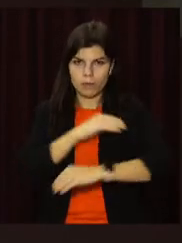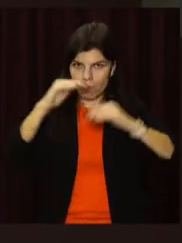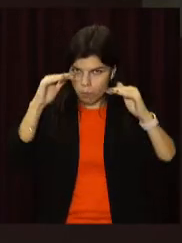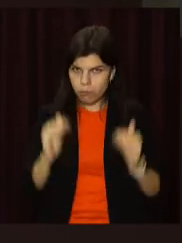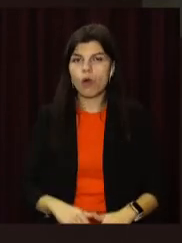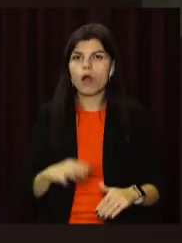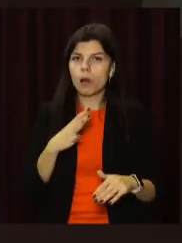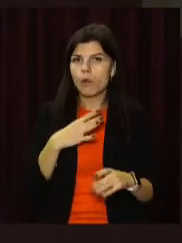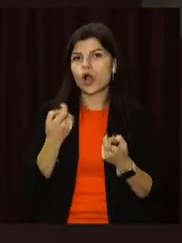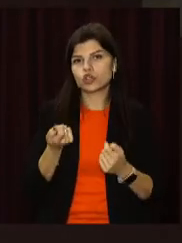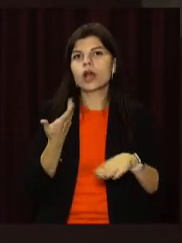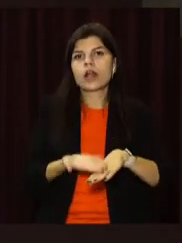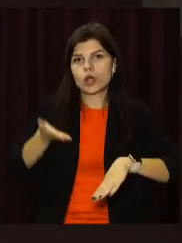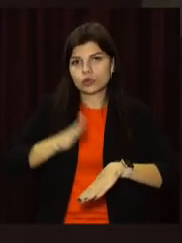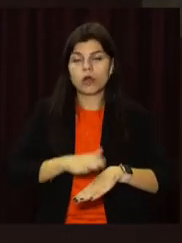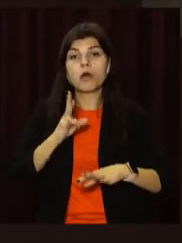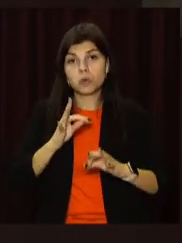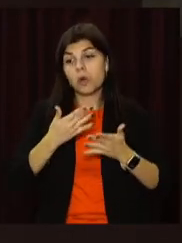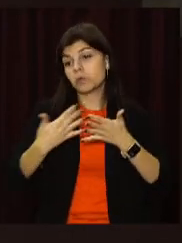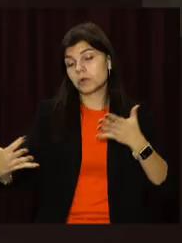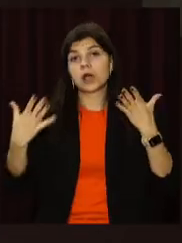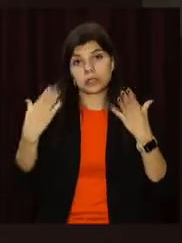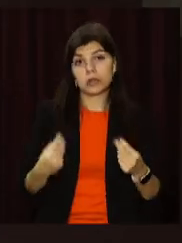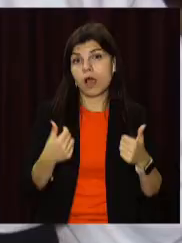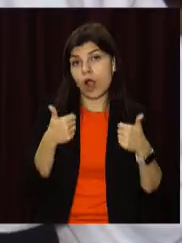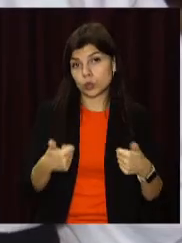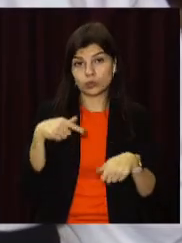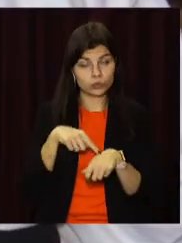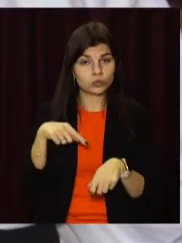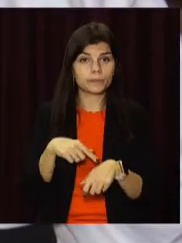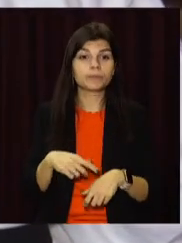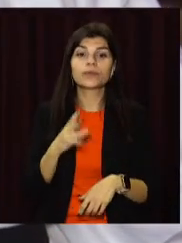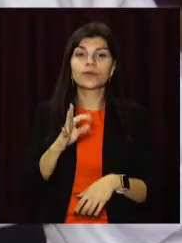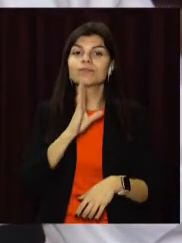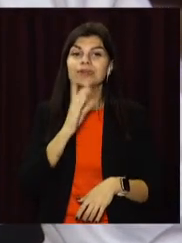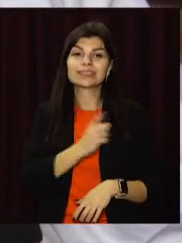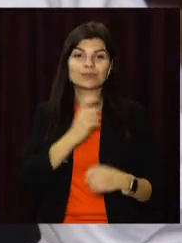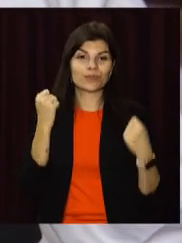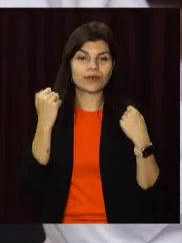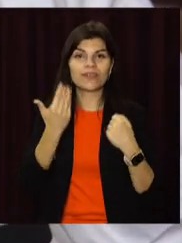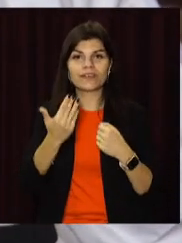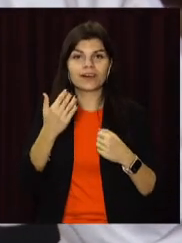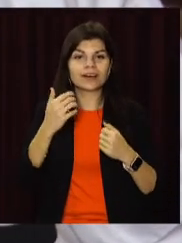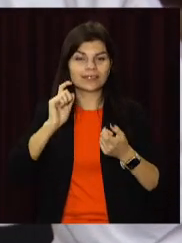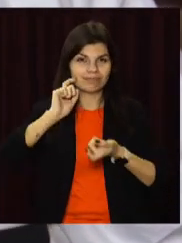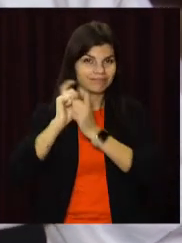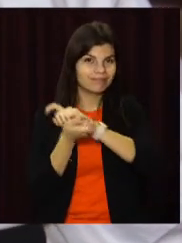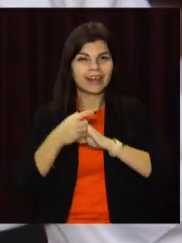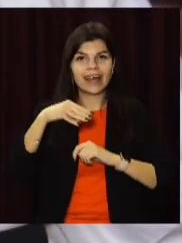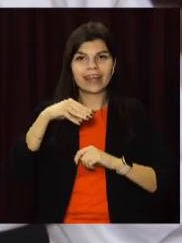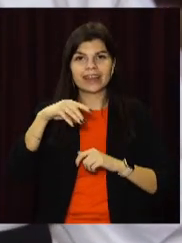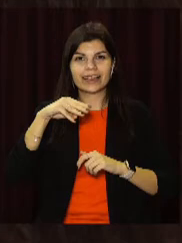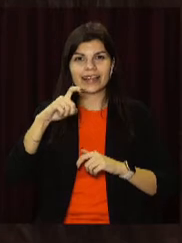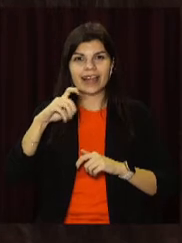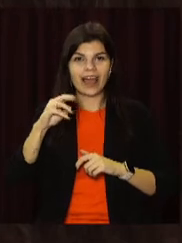але було важко. Але всі інші дні почувала себе добре. Натомість майстриня спорту з Тхекфондоо Єлизавета Болотенко